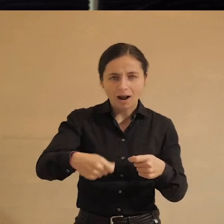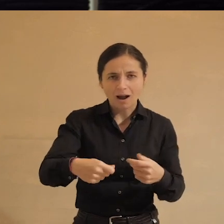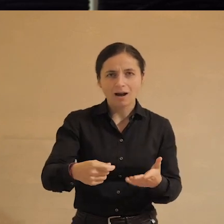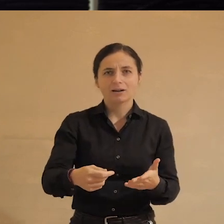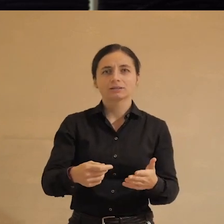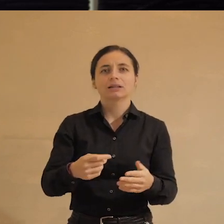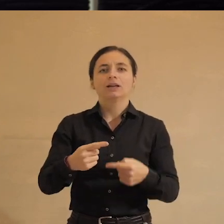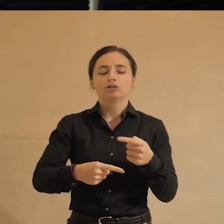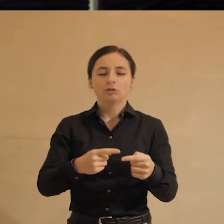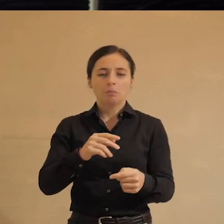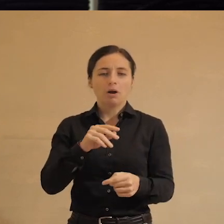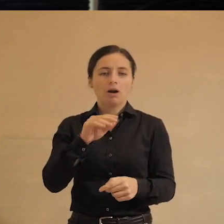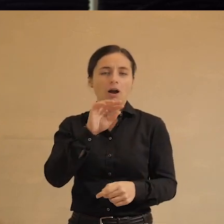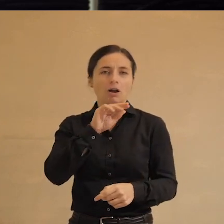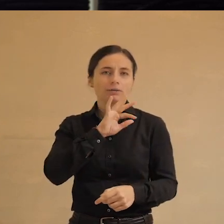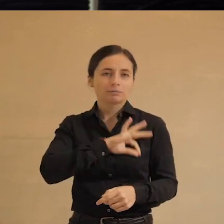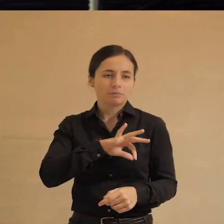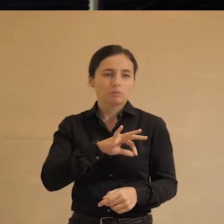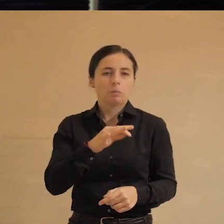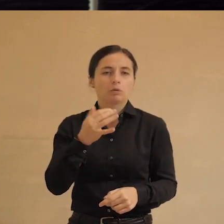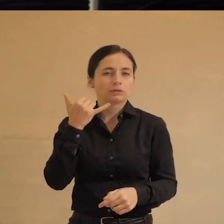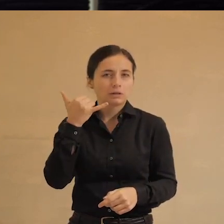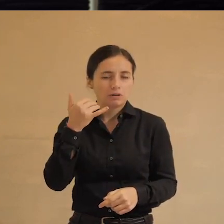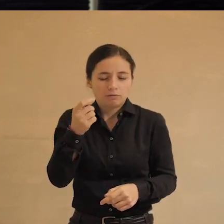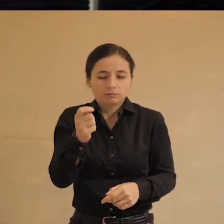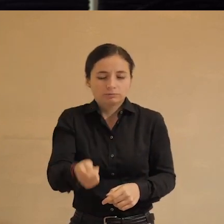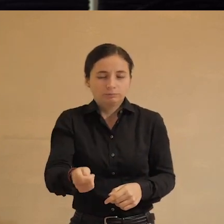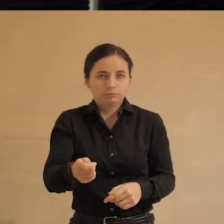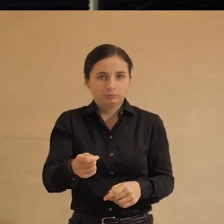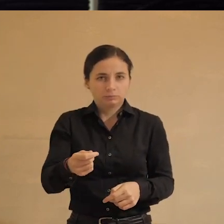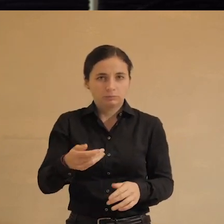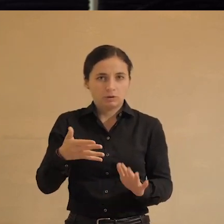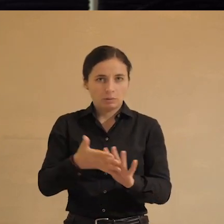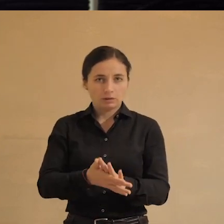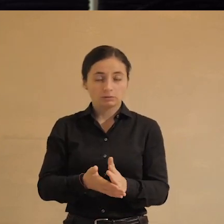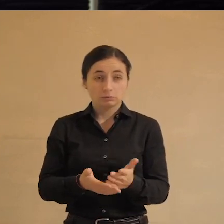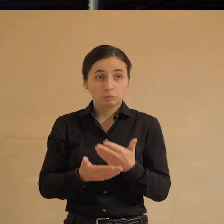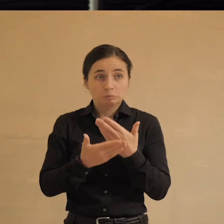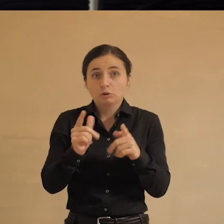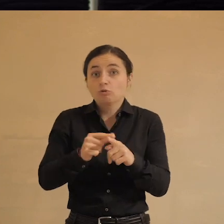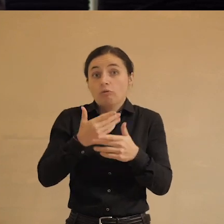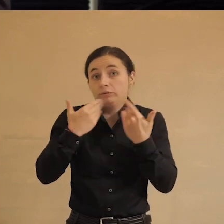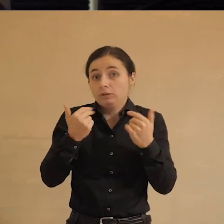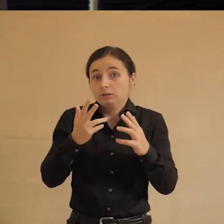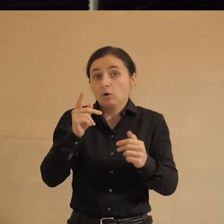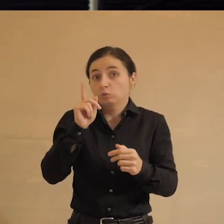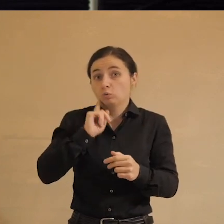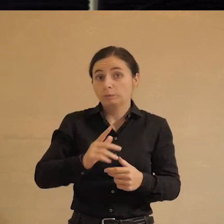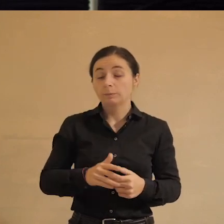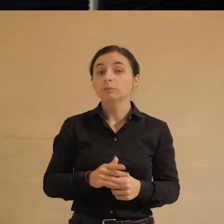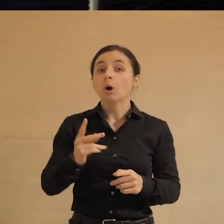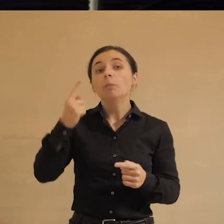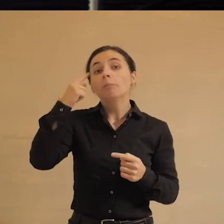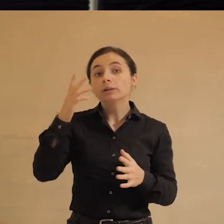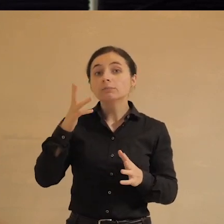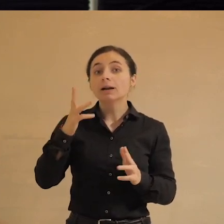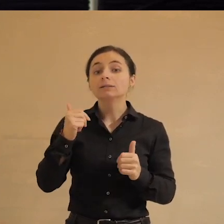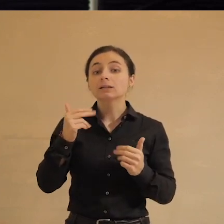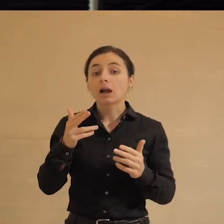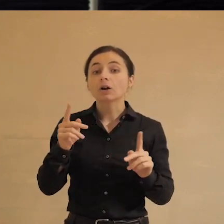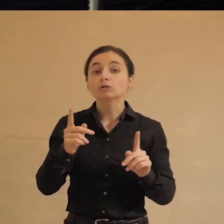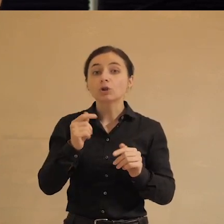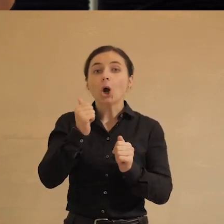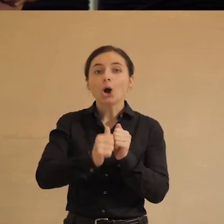оплата телефоном. Так удобно, что просто никаких слов нет. Но, как вы понимаете, это обозначает,